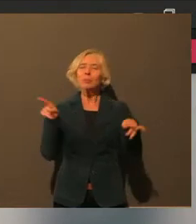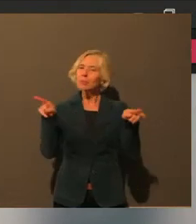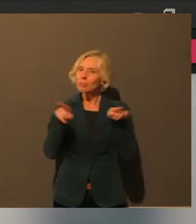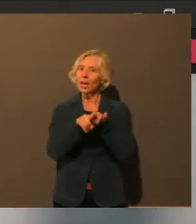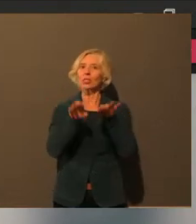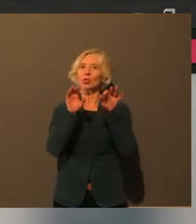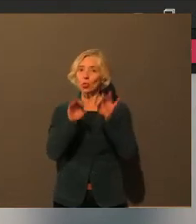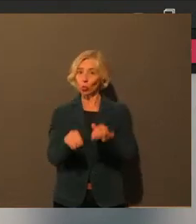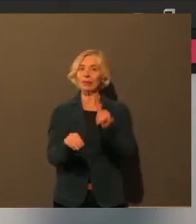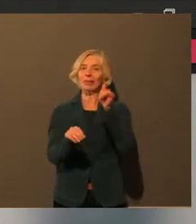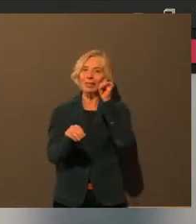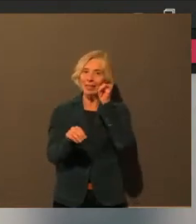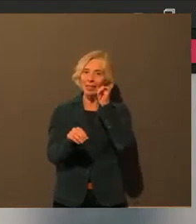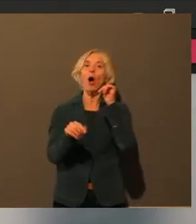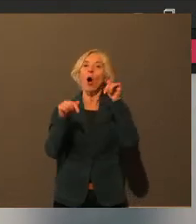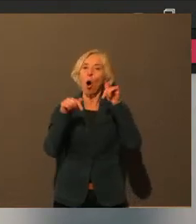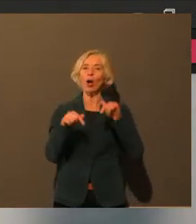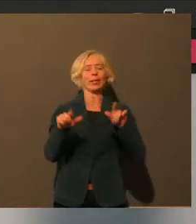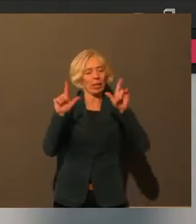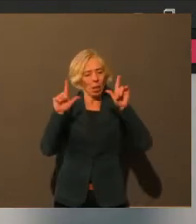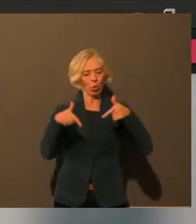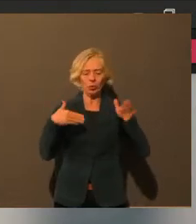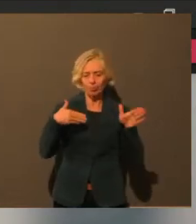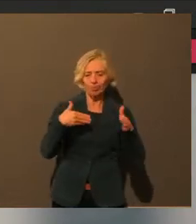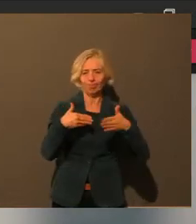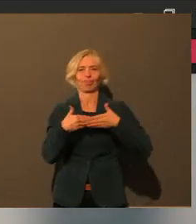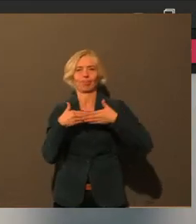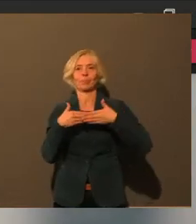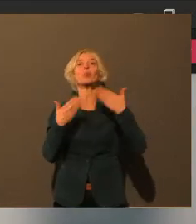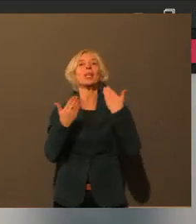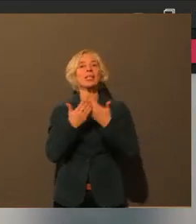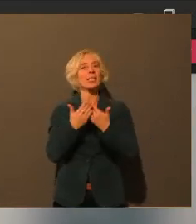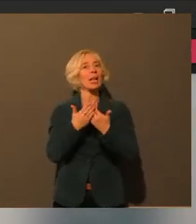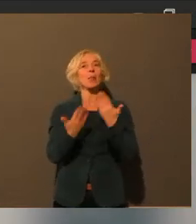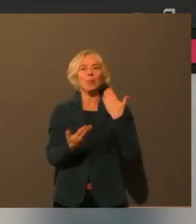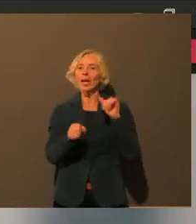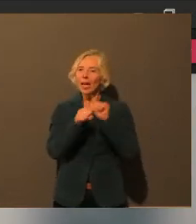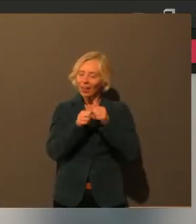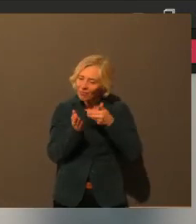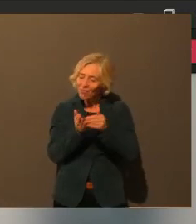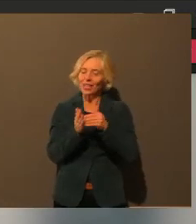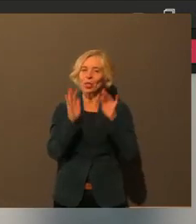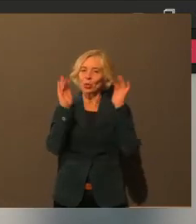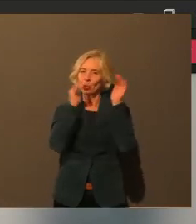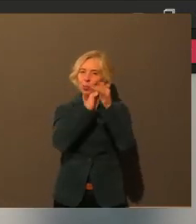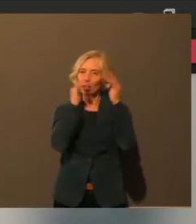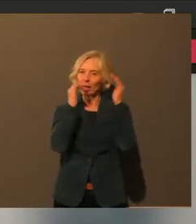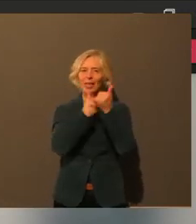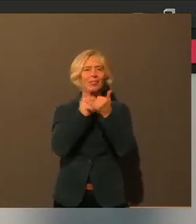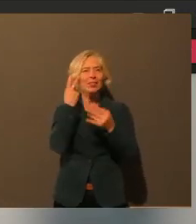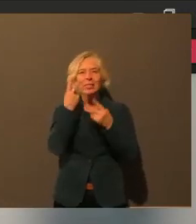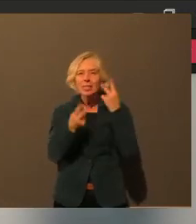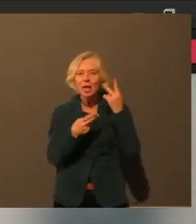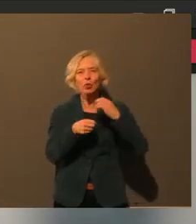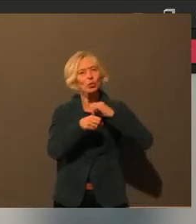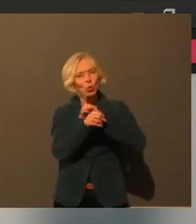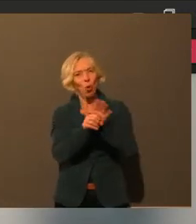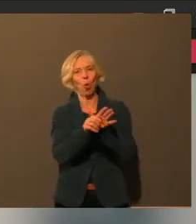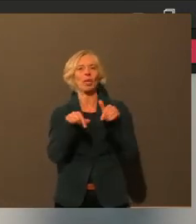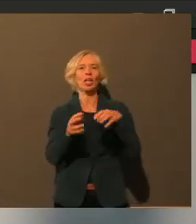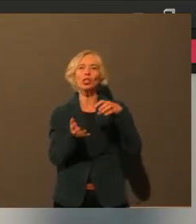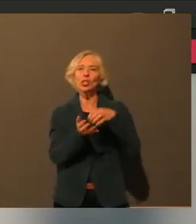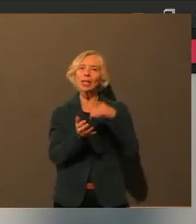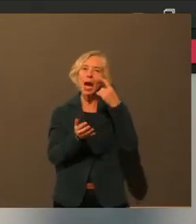miteinander darüber zu diskutieren, wie wir mit dem Thema Corona in Augsburg auch weiter umgehen wollen. Es ist einfach